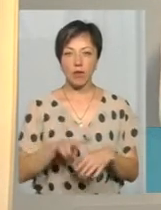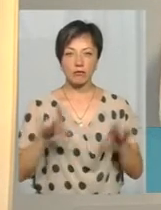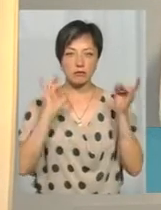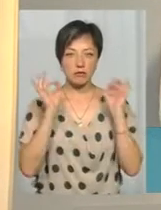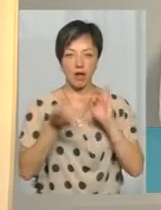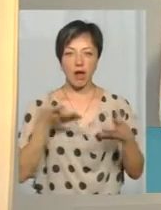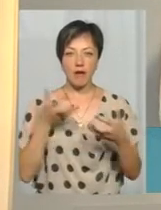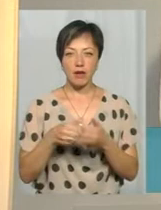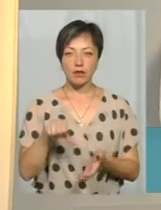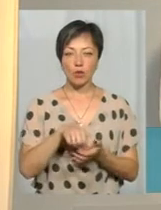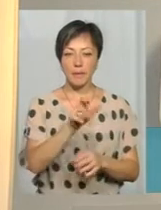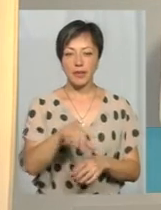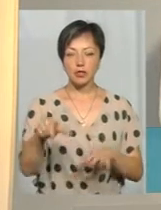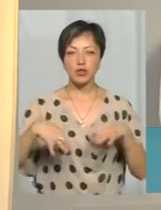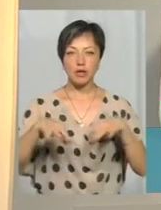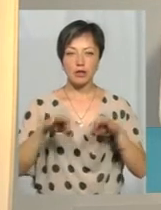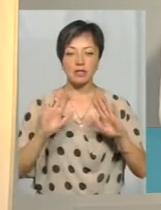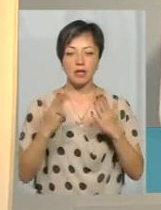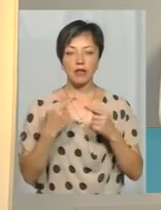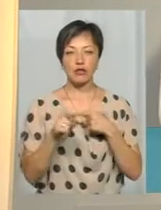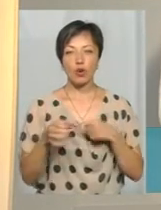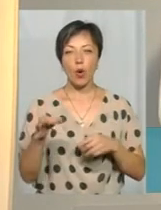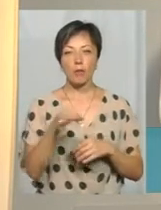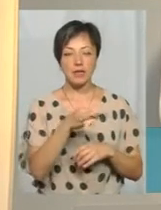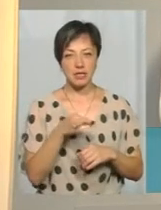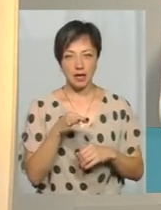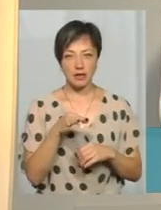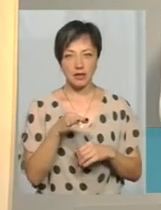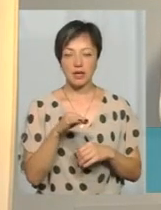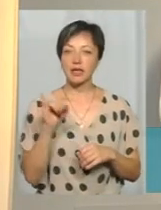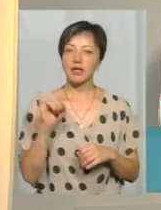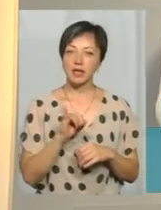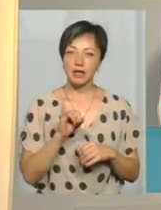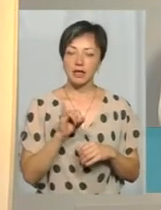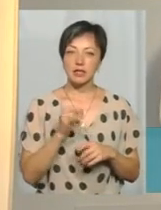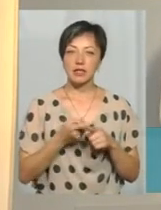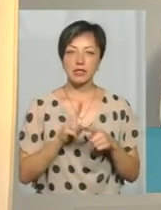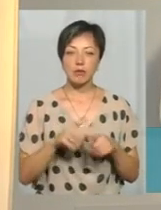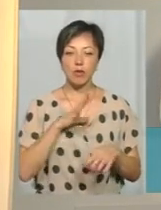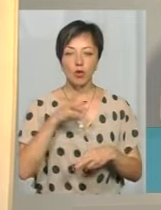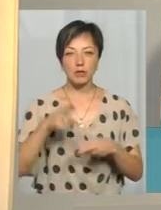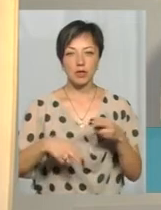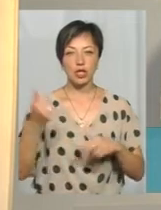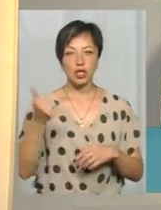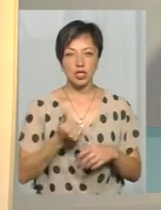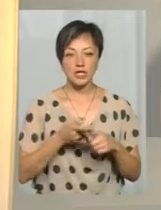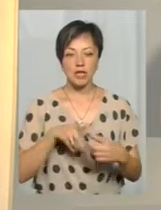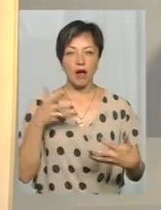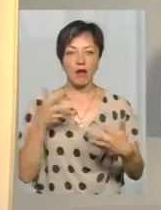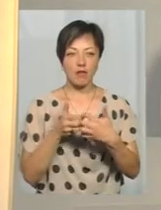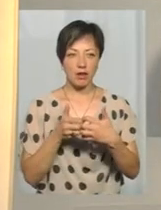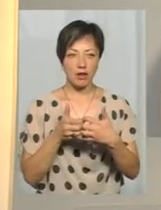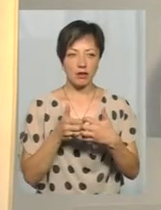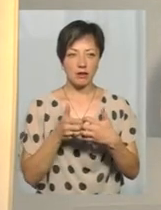пасажирського транспорту, які сталися в інших областях. І це було наприкінці тижня, і ці аварії